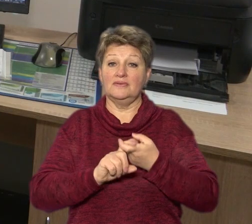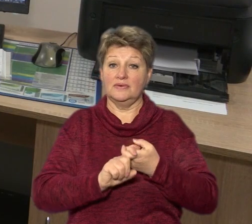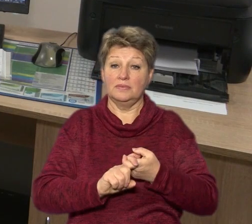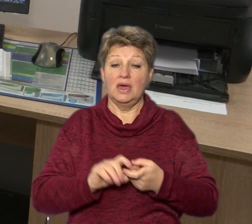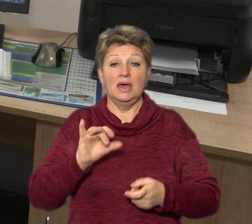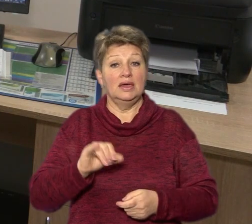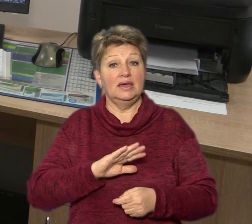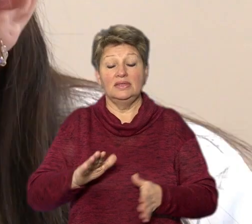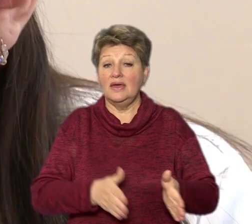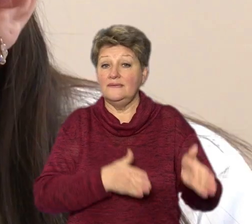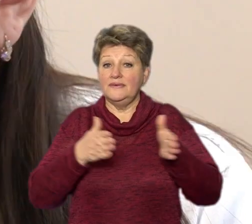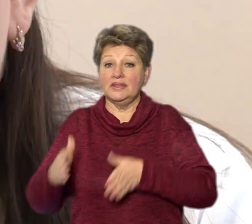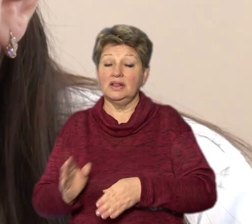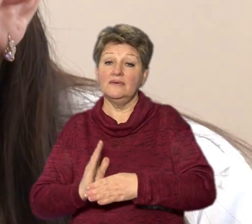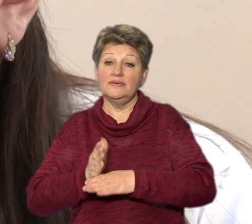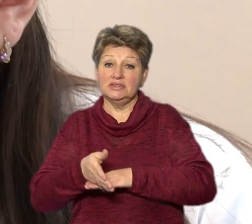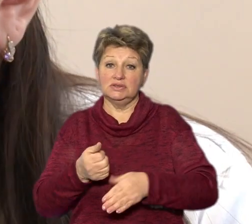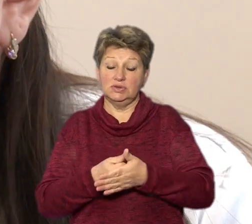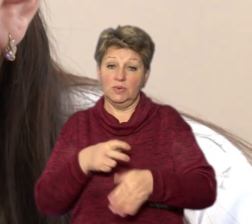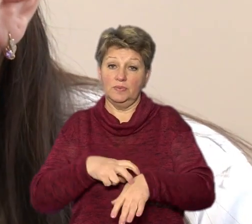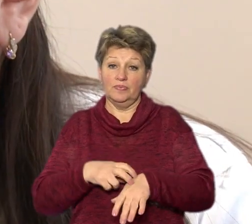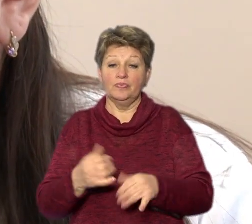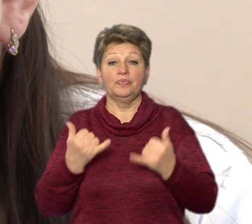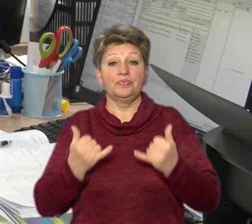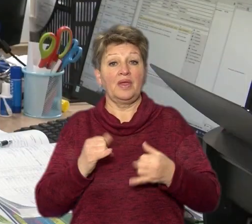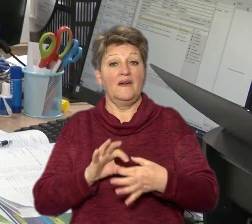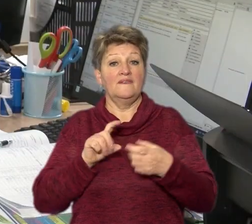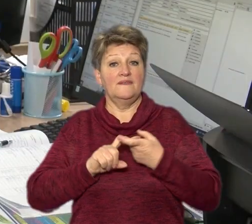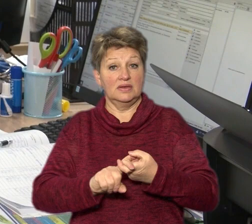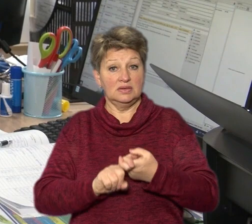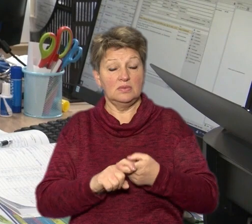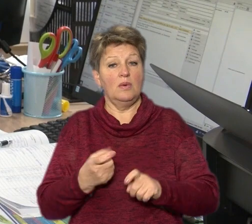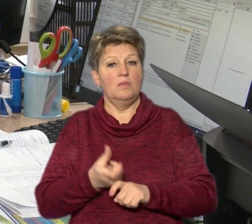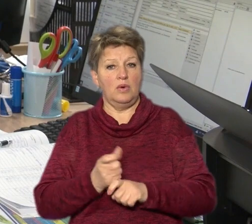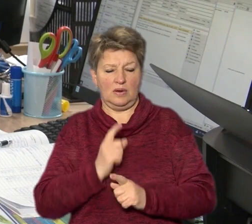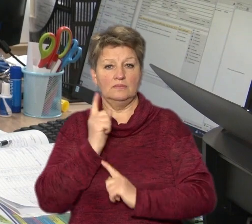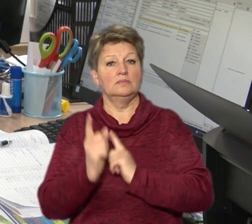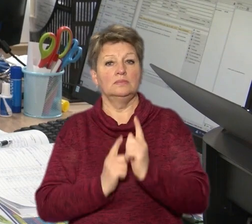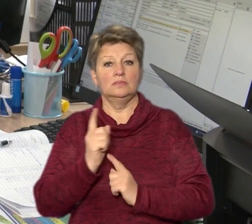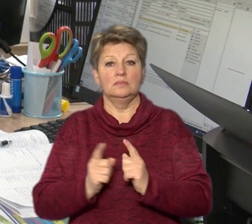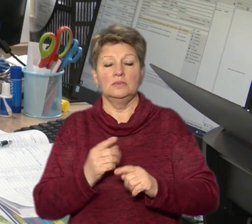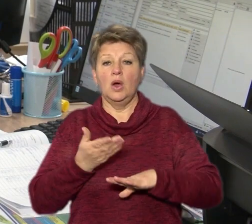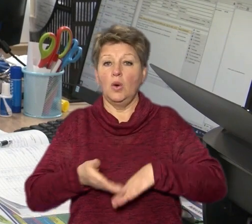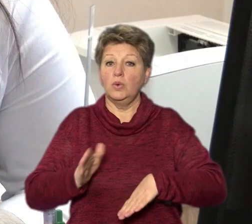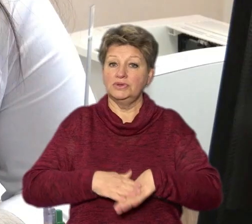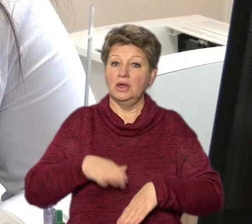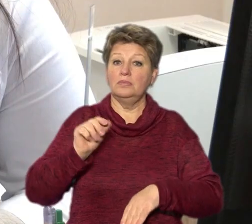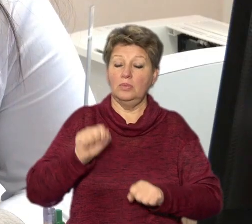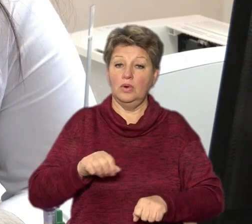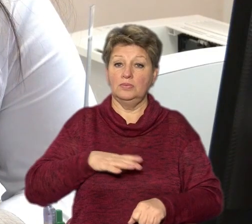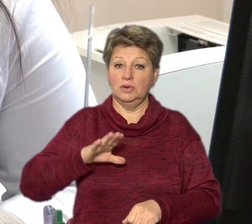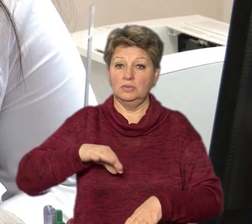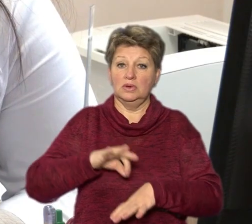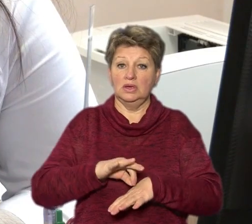візит до лікаря. Людмила Мамаєва говорить, нині вірус більш агресивний, змінилися і можливі ускладнення після недуги. Зараз